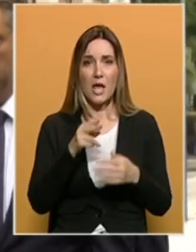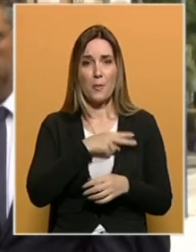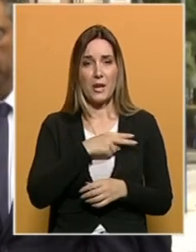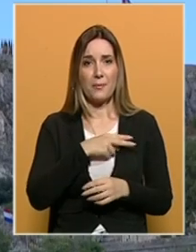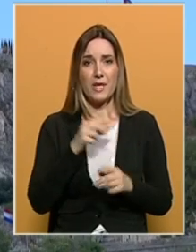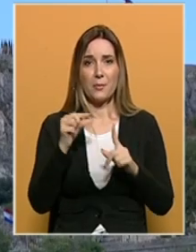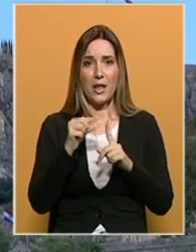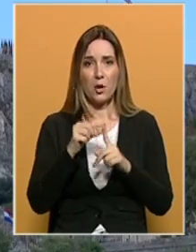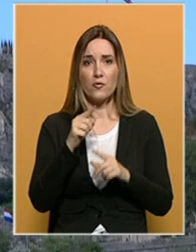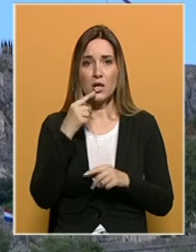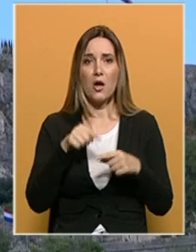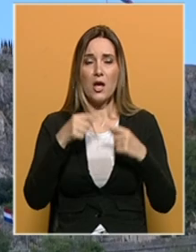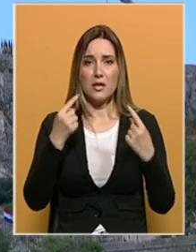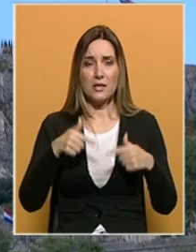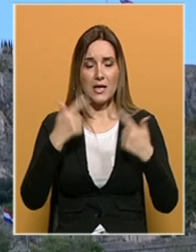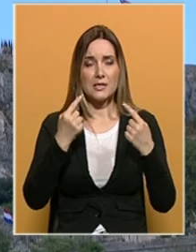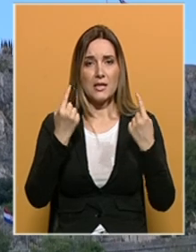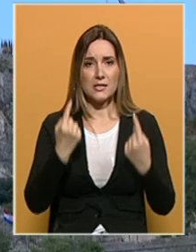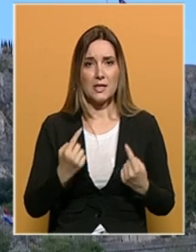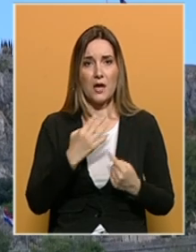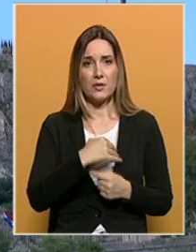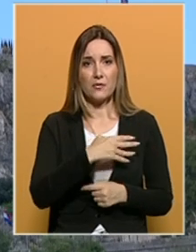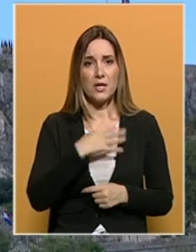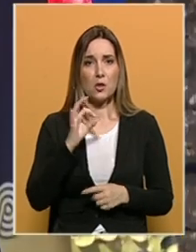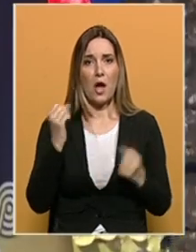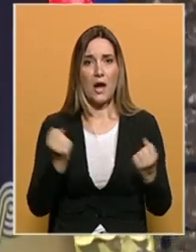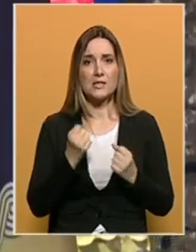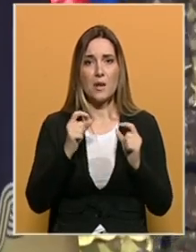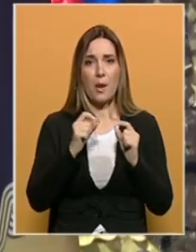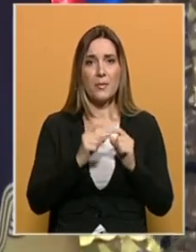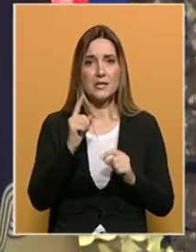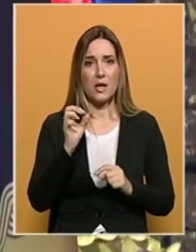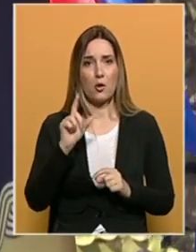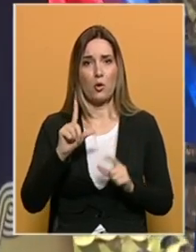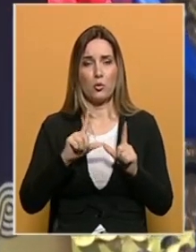istakao je da je jasan stav Hrvatske o akcijama Bljesak i Oluja.